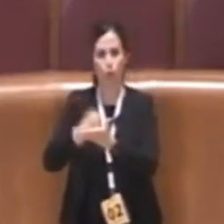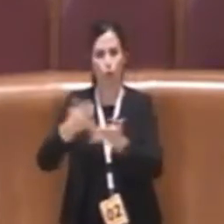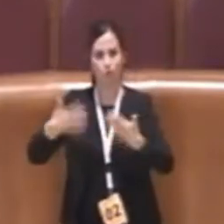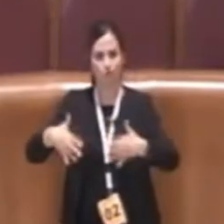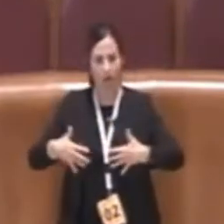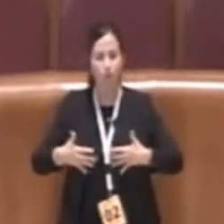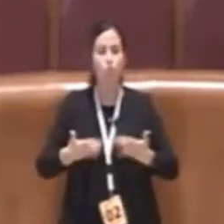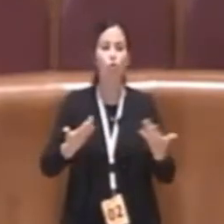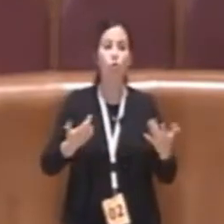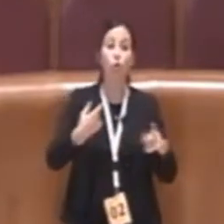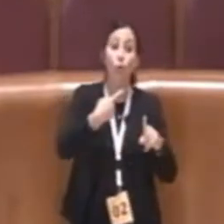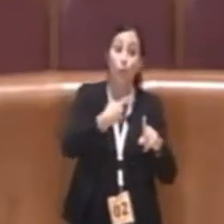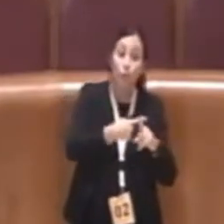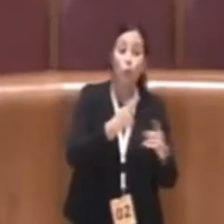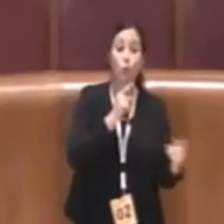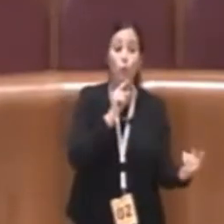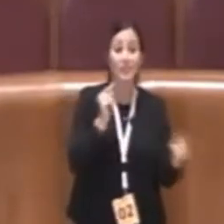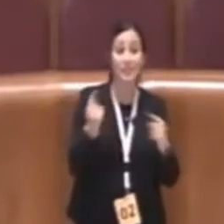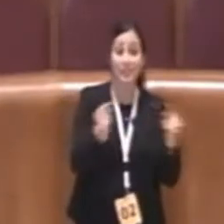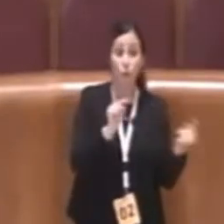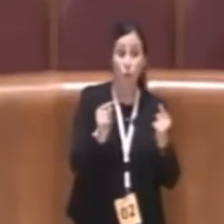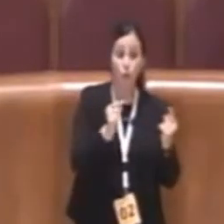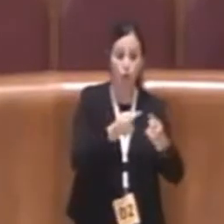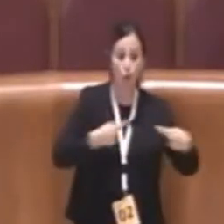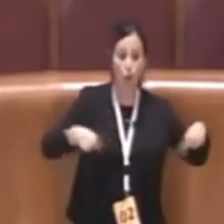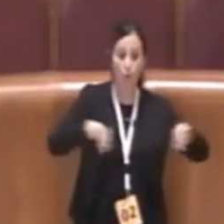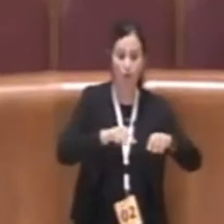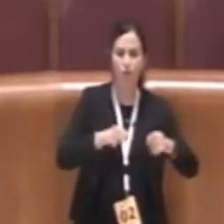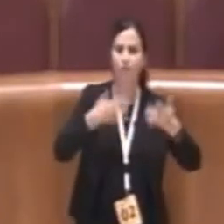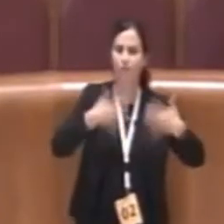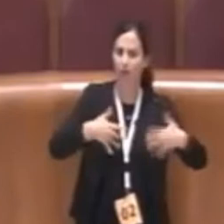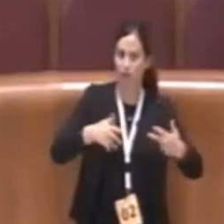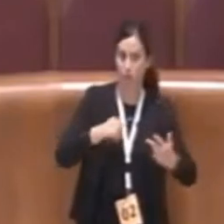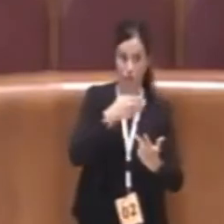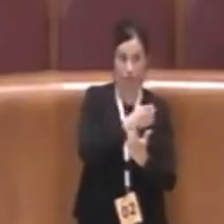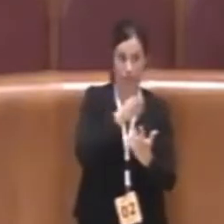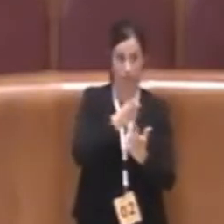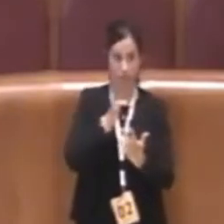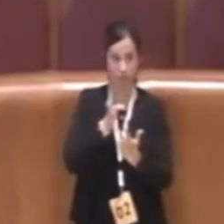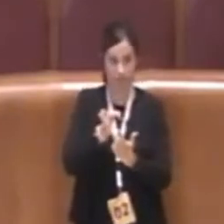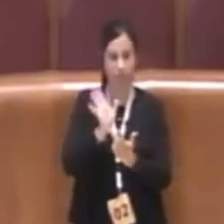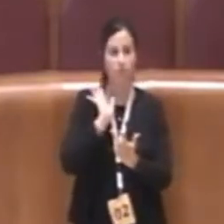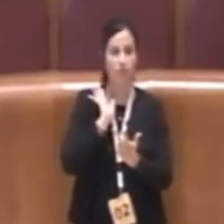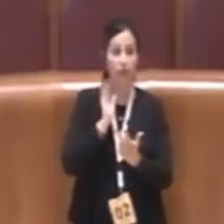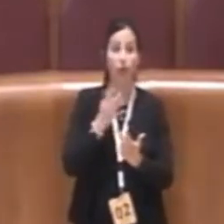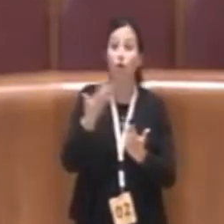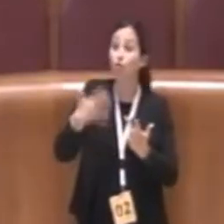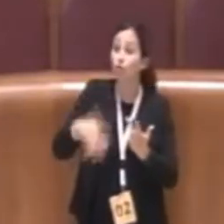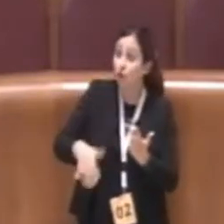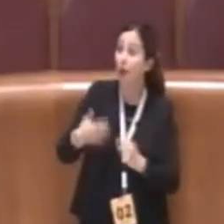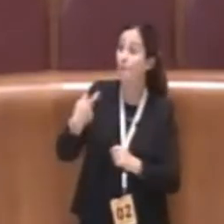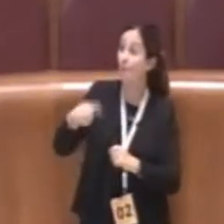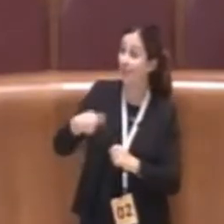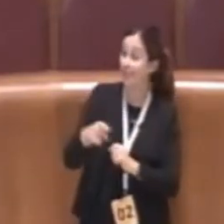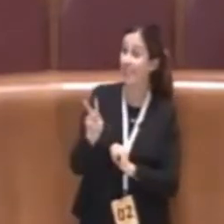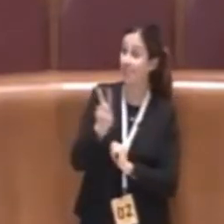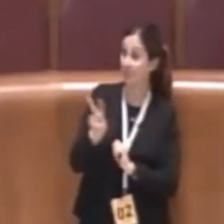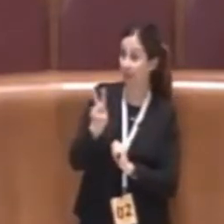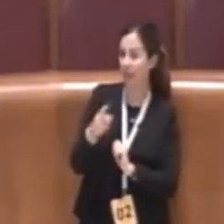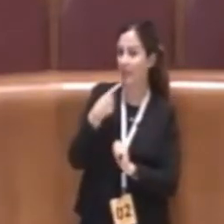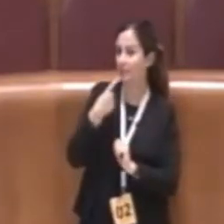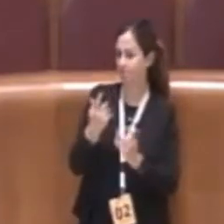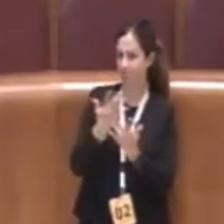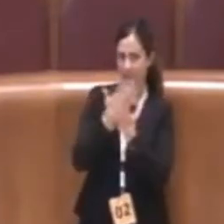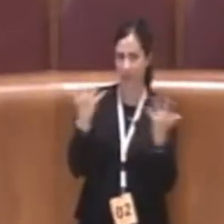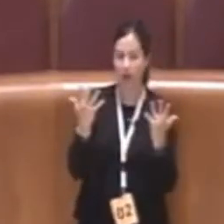Più volte, come ricordavo io e come ricordava la Presidente Vivarelli, quindi con tutti i consiglieri sia della Commissione